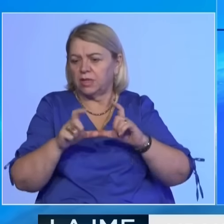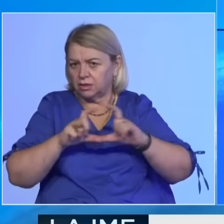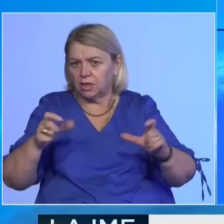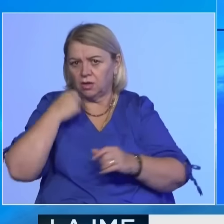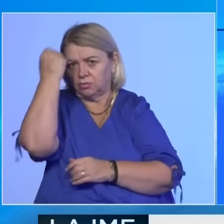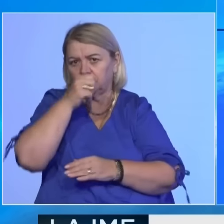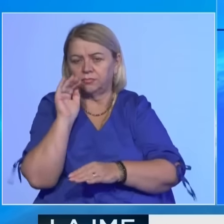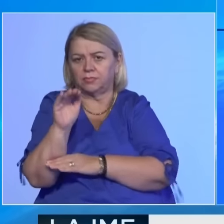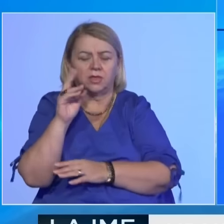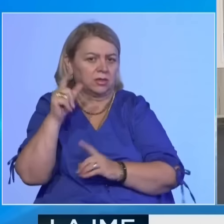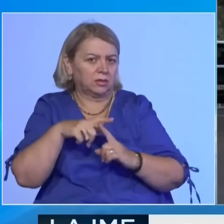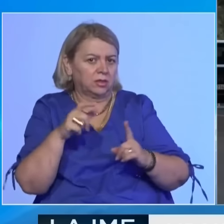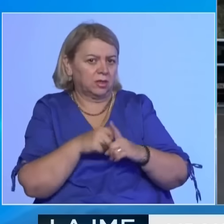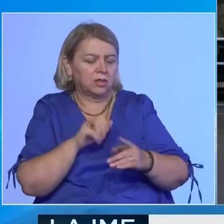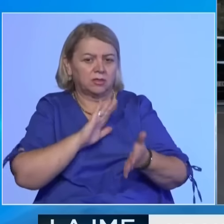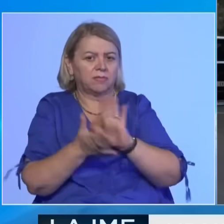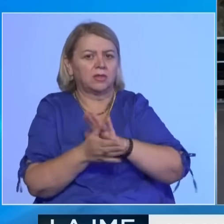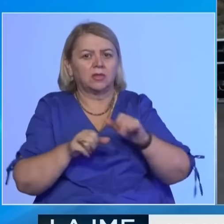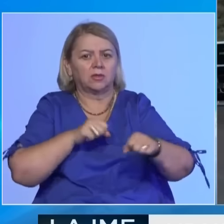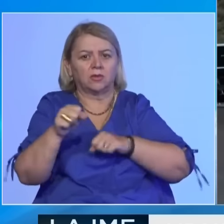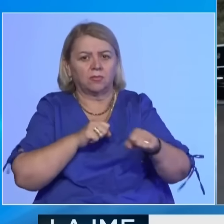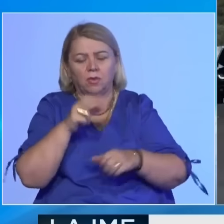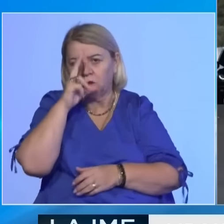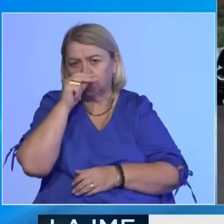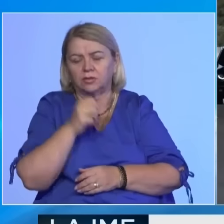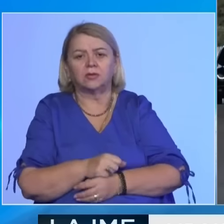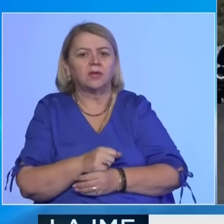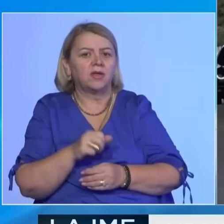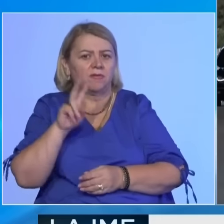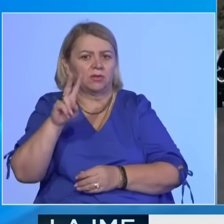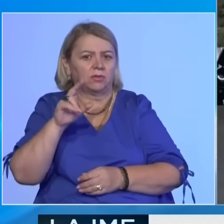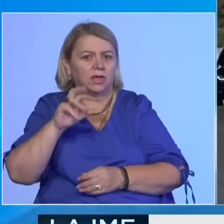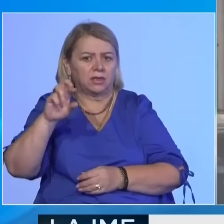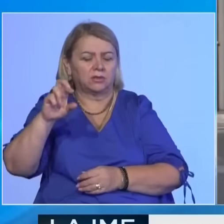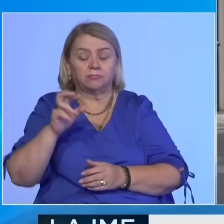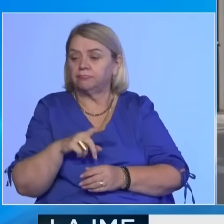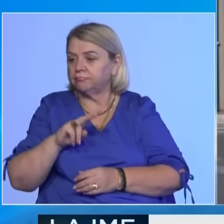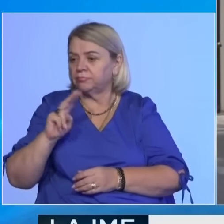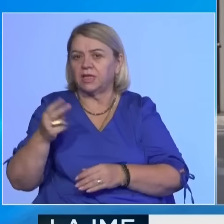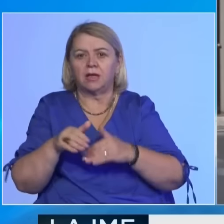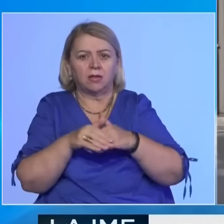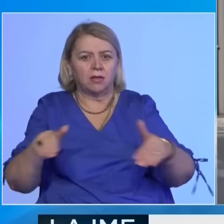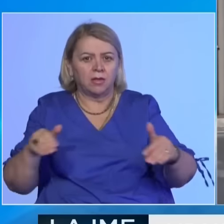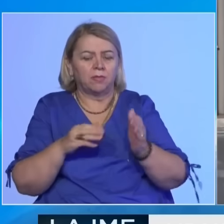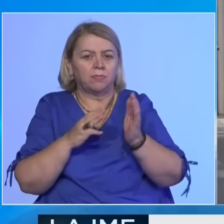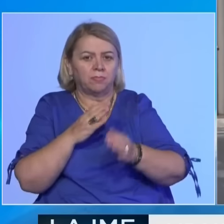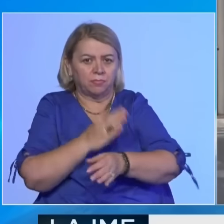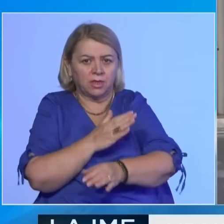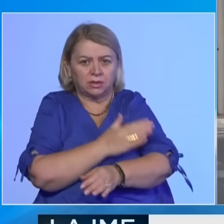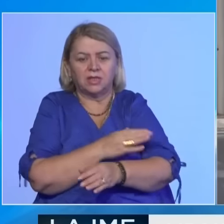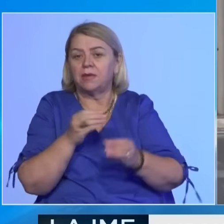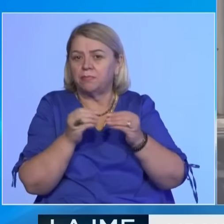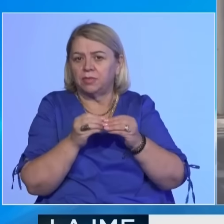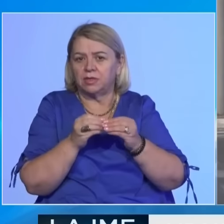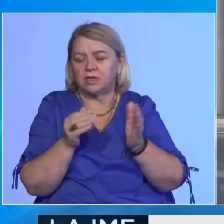konfirmuar për të kënë zëvëns drejtori policis për rajonin e Veriut, veton Elshani. Ndërko pikalimet në merdare e bërnjak